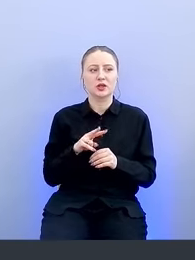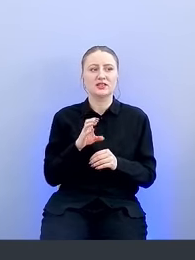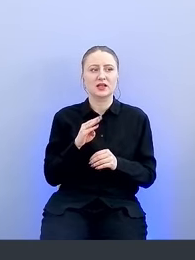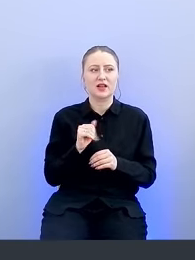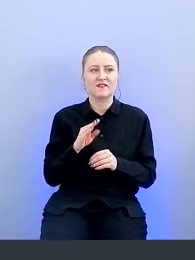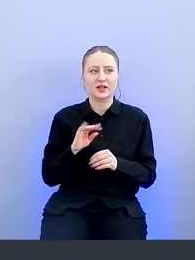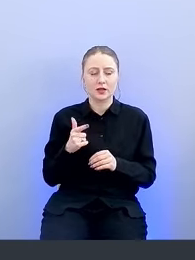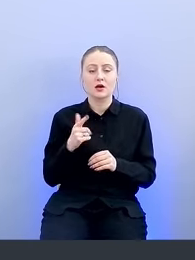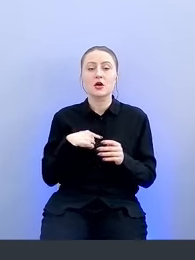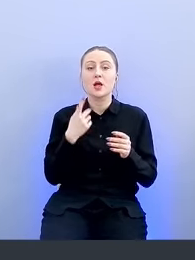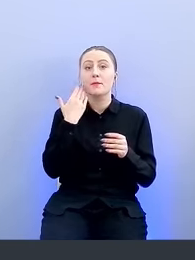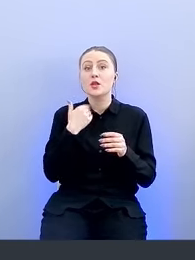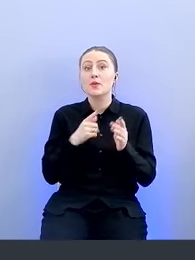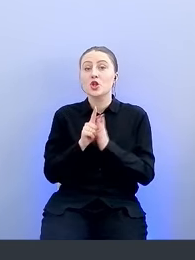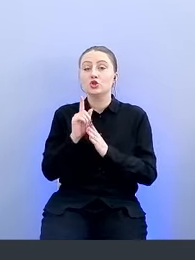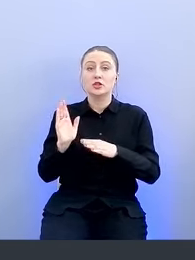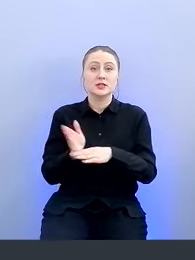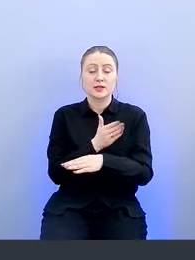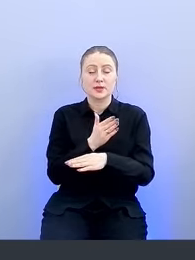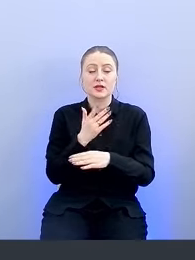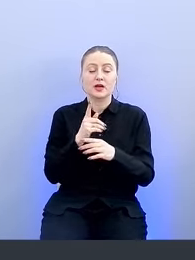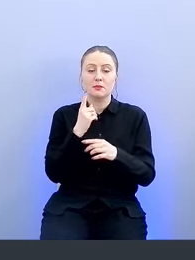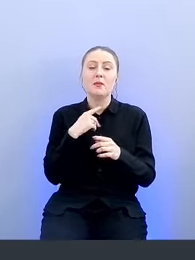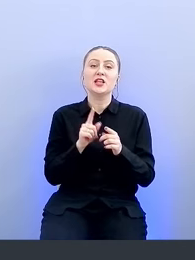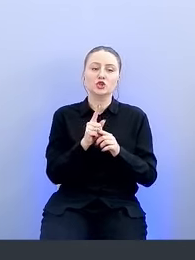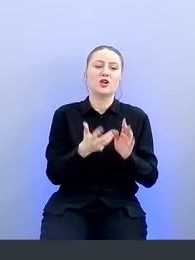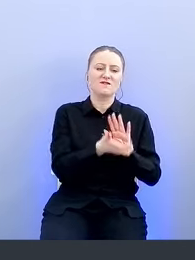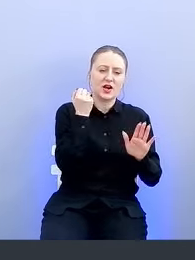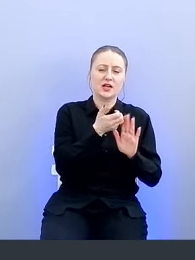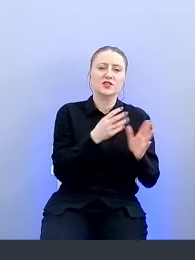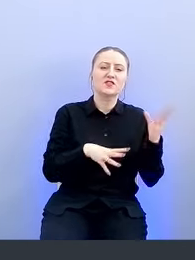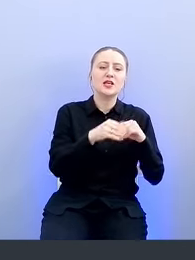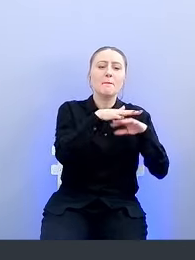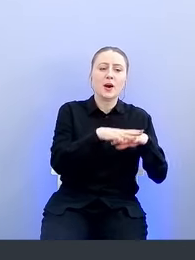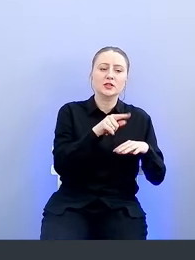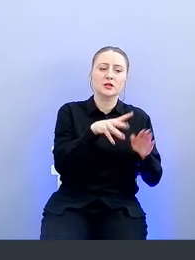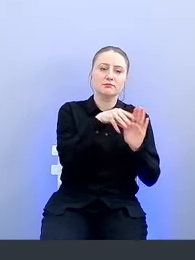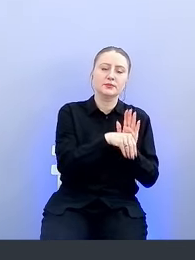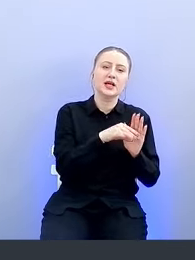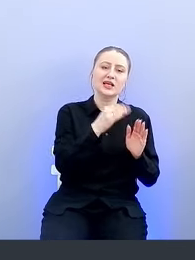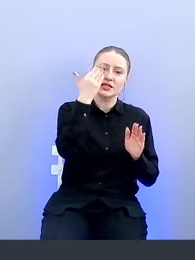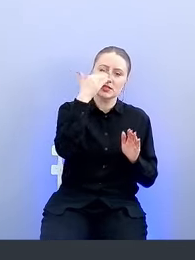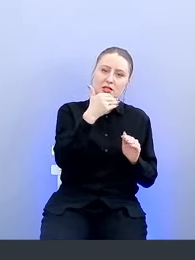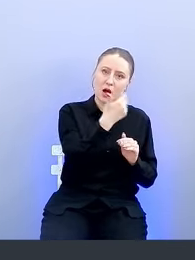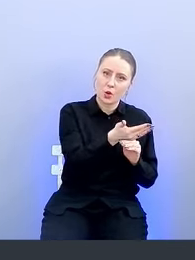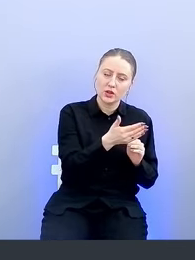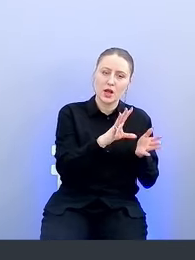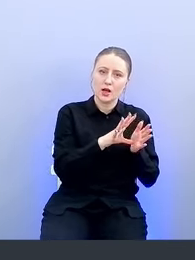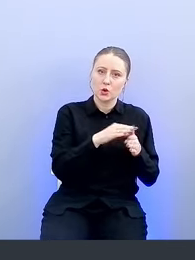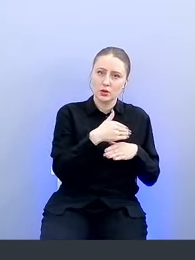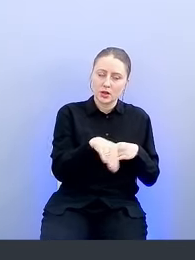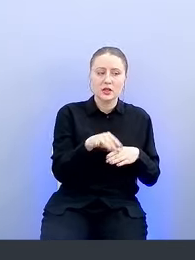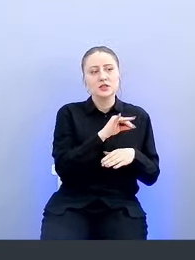прогонять, мы стали выкачивать, во-первых, все базы абсолютно, которые содержат и сторонние электронные адреса,